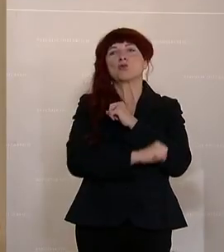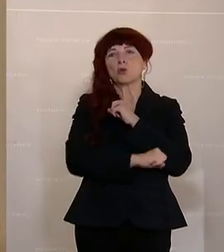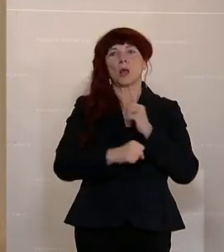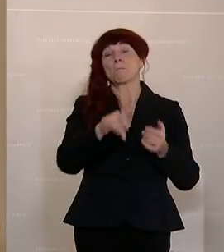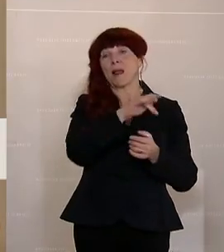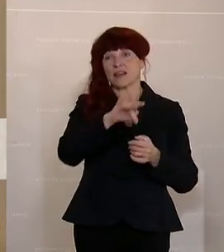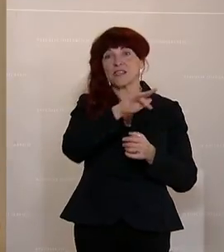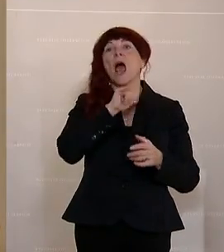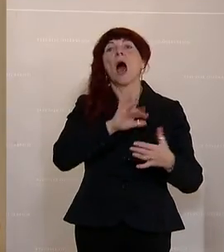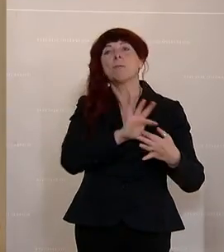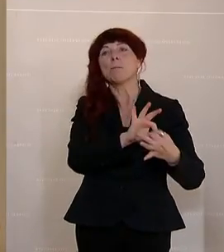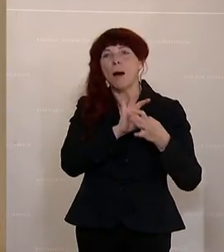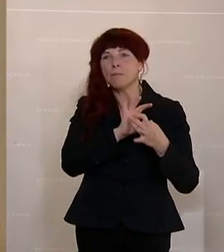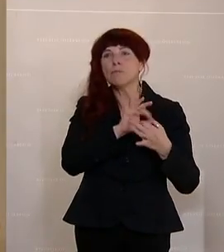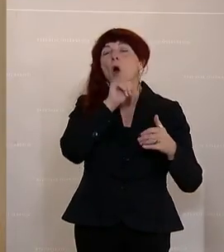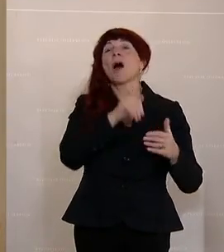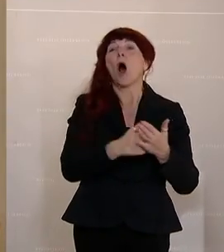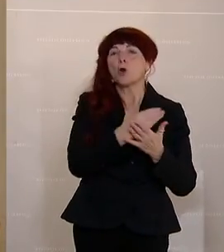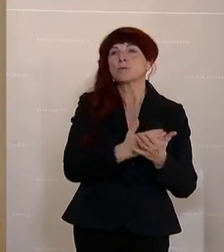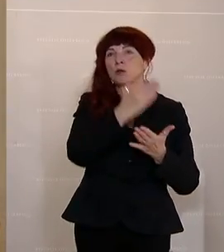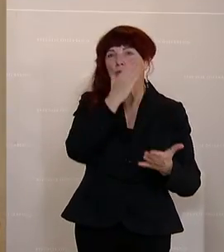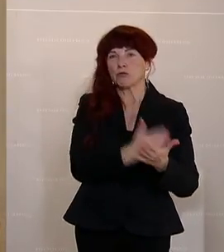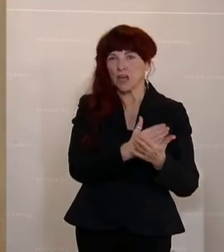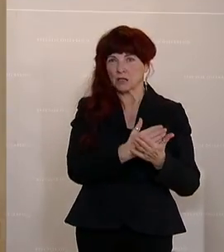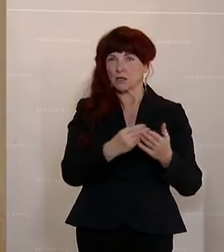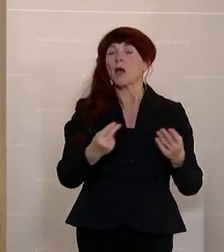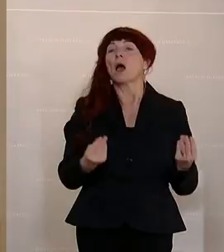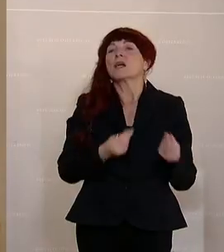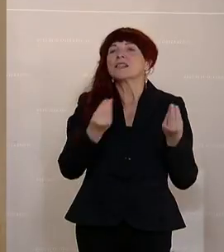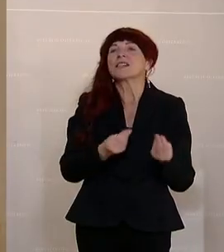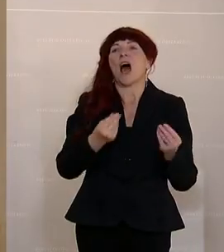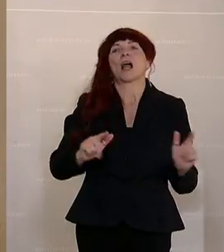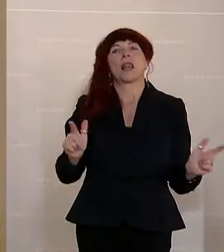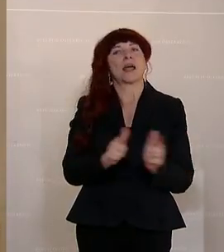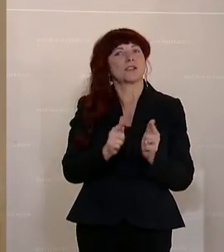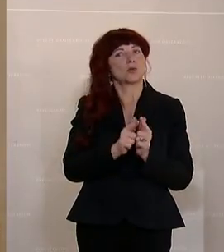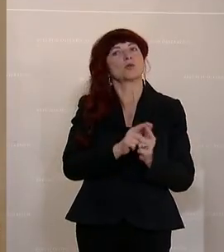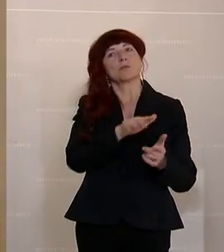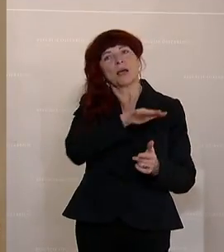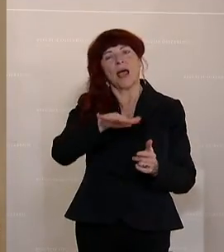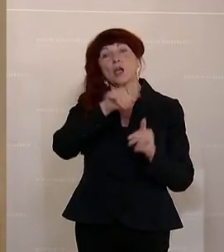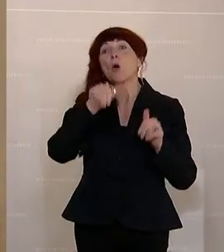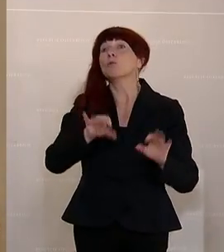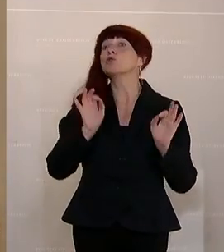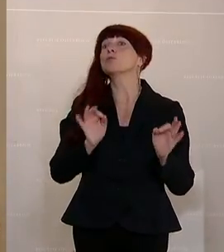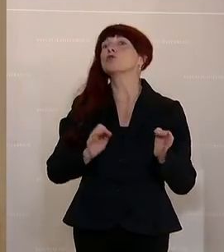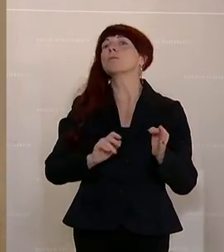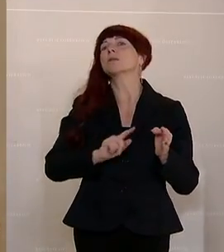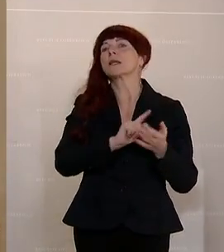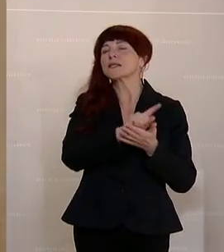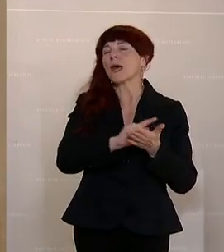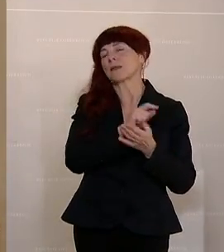öffentlichen Gesundheitsbereich und oder im Sachleistungsbereich, sprich Kassenvertragsstelle, für eine bestimmte Zeit tätig zu sein.